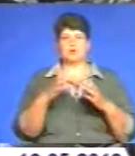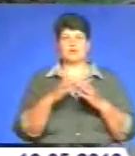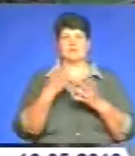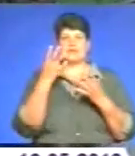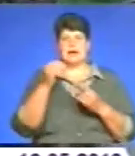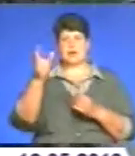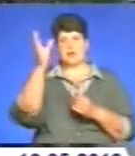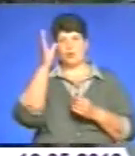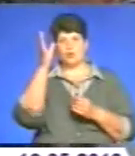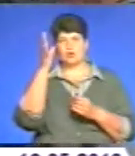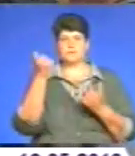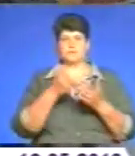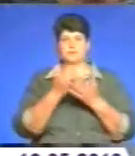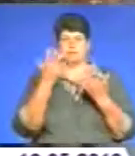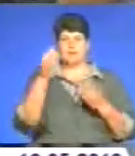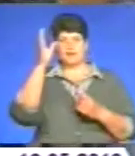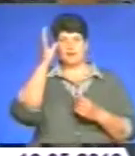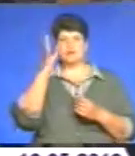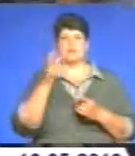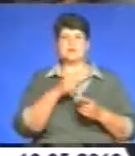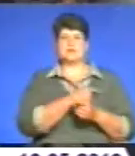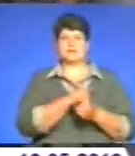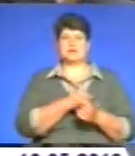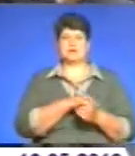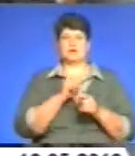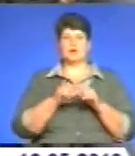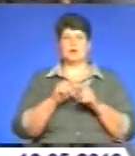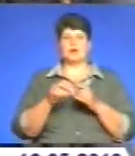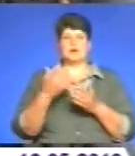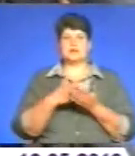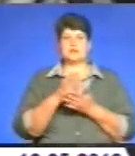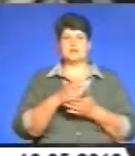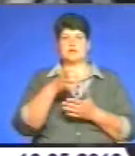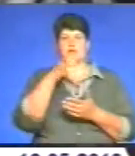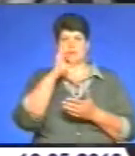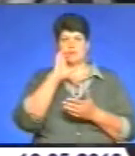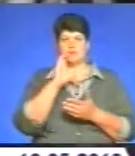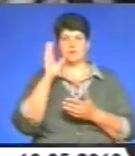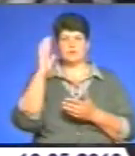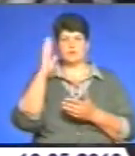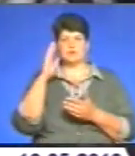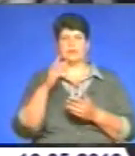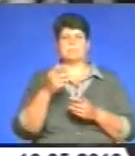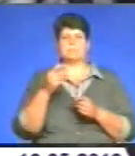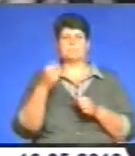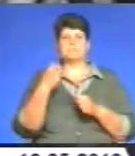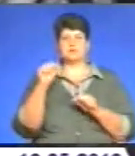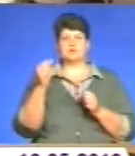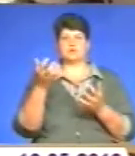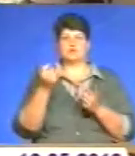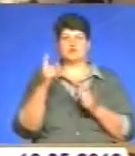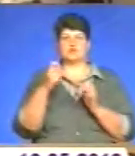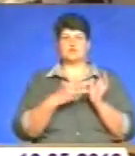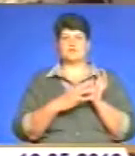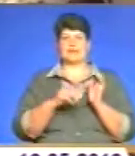інноваційні розробки в галузі ракетобудування, медицини та контролю якості питної води переможці отримують 180 тисяч гривень.